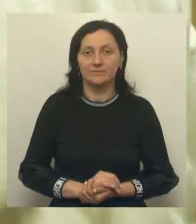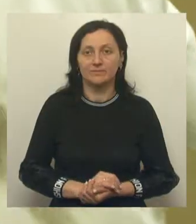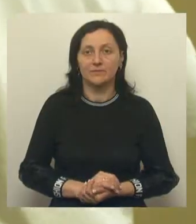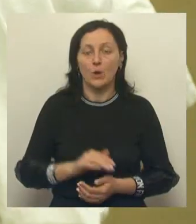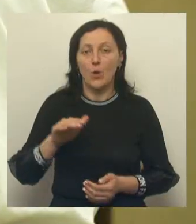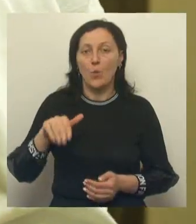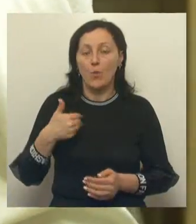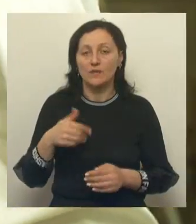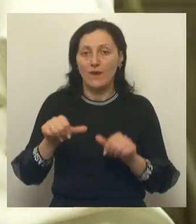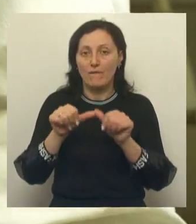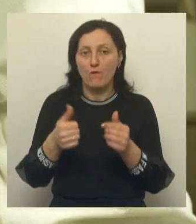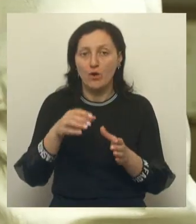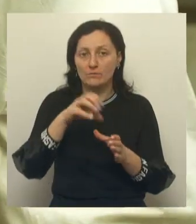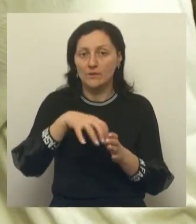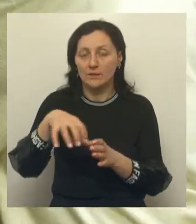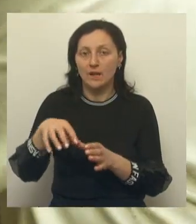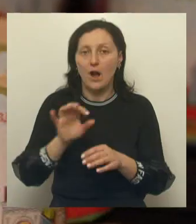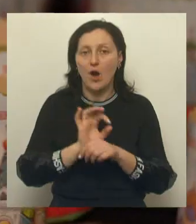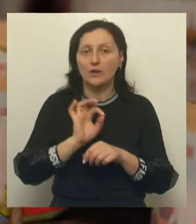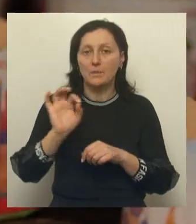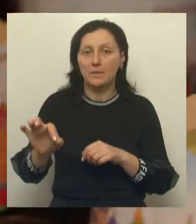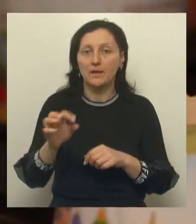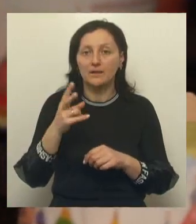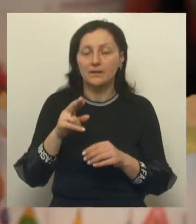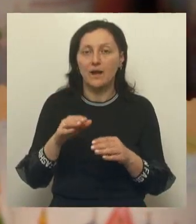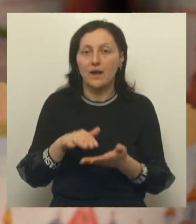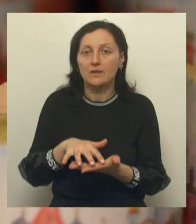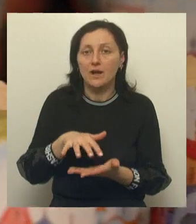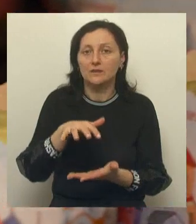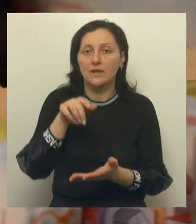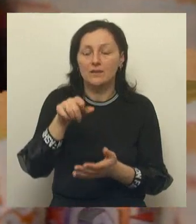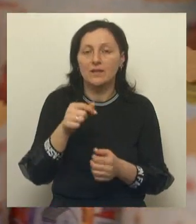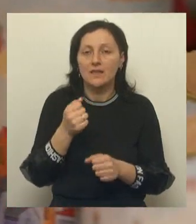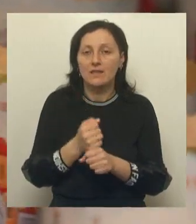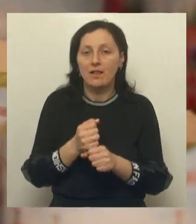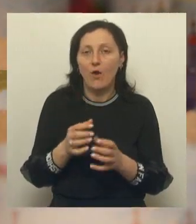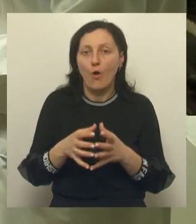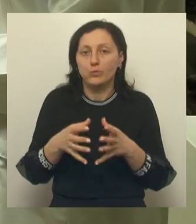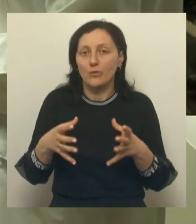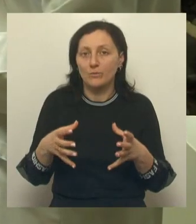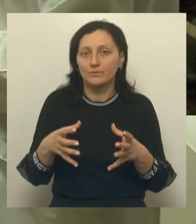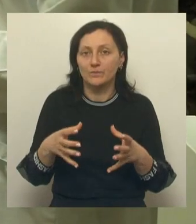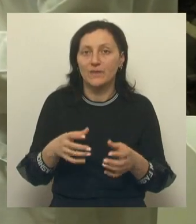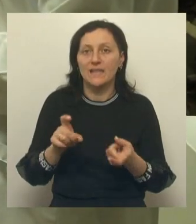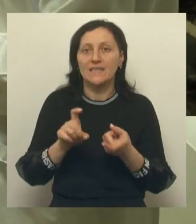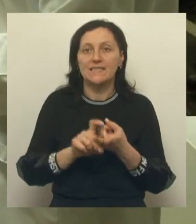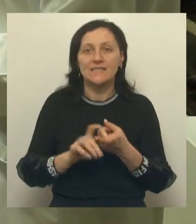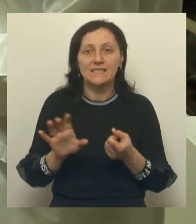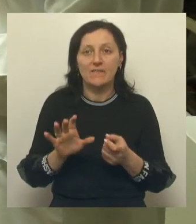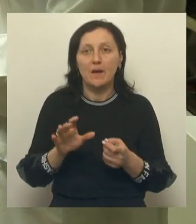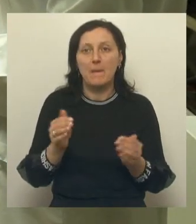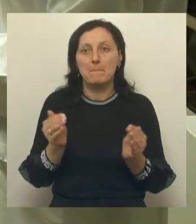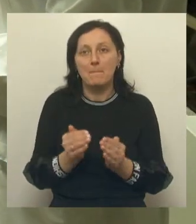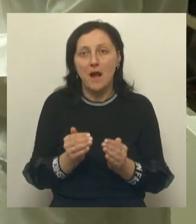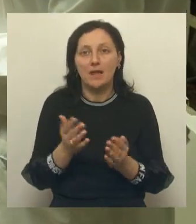После формовки тесто отправляют на конвейер для расстойки. Там оно набирает объем. К независимости развес изделия